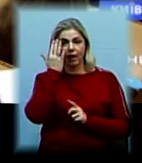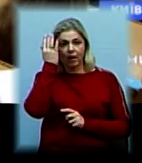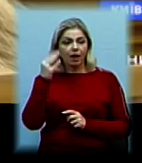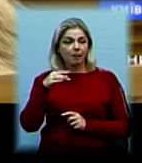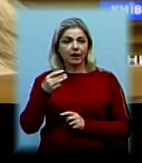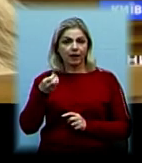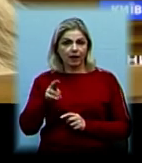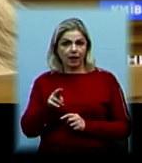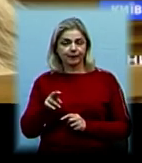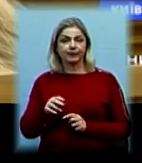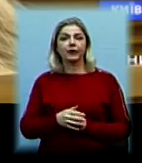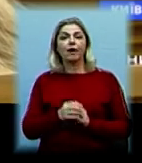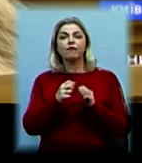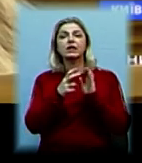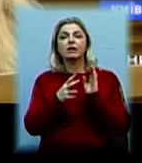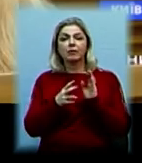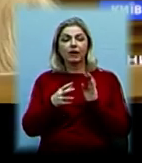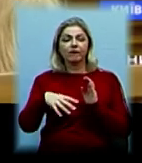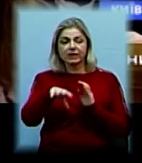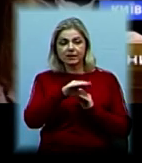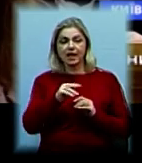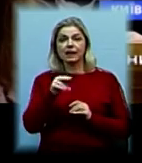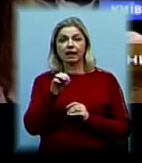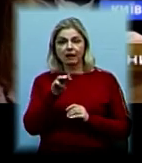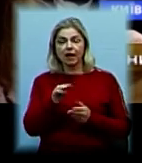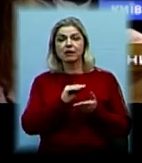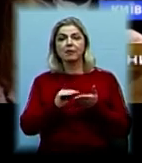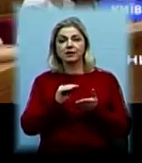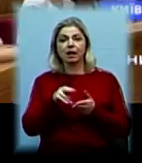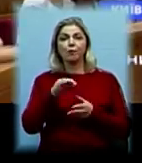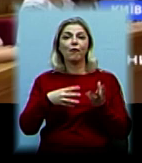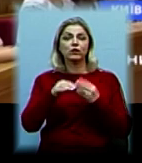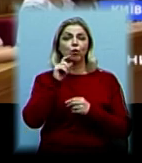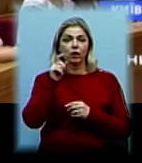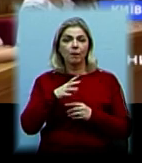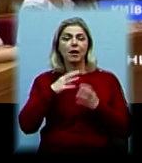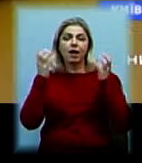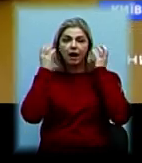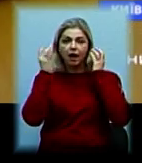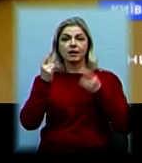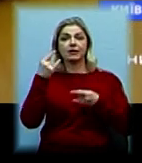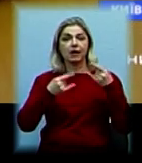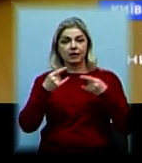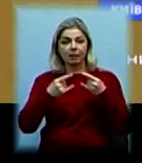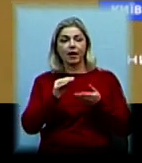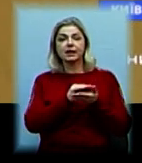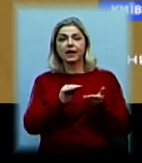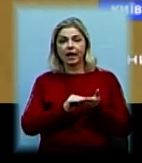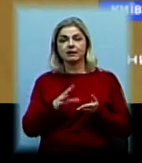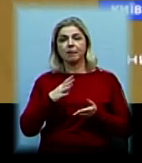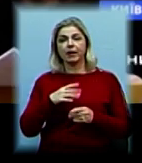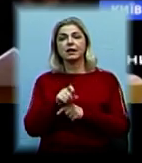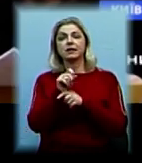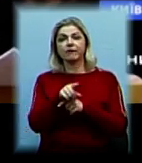18-й радіодиктант писали у всій Україні. Його транслювали на радіо і телебаченні. Текст для диктанту